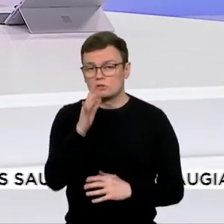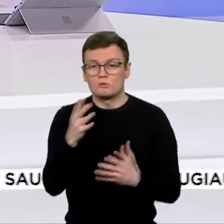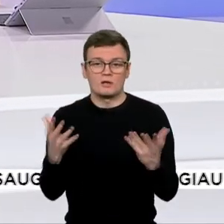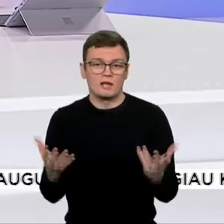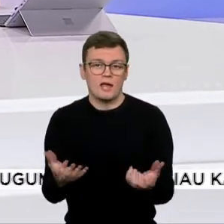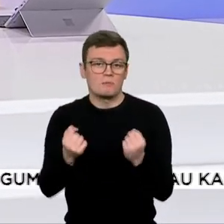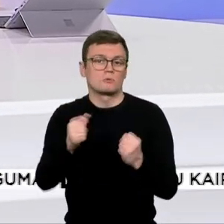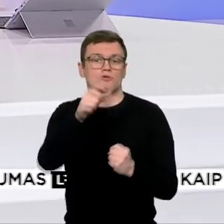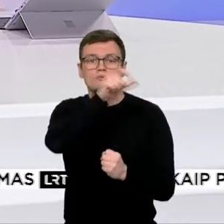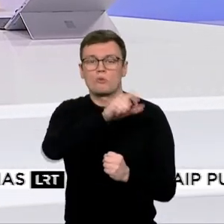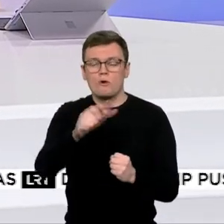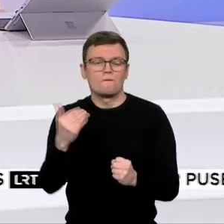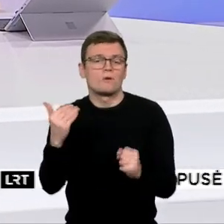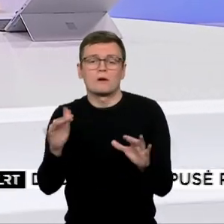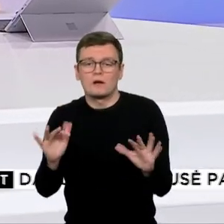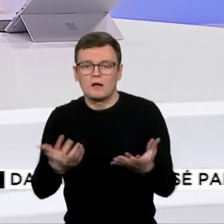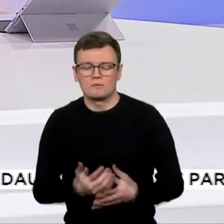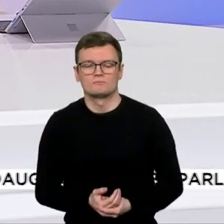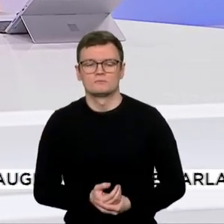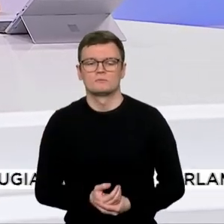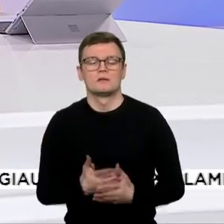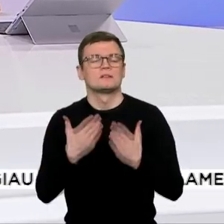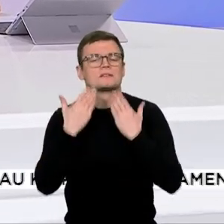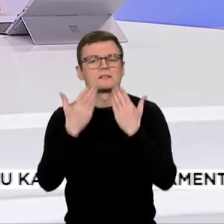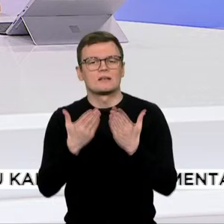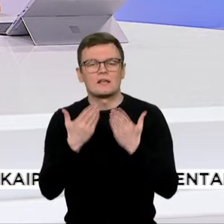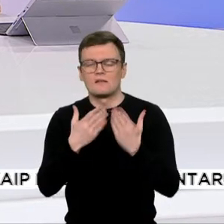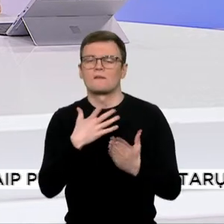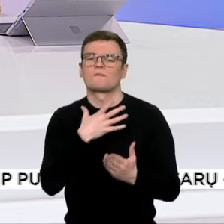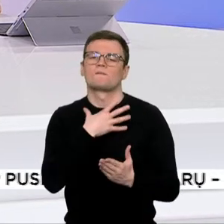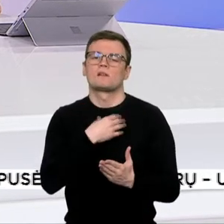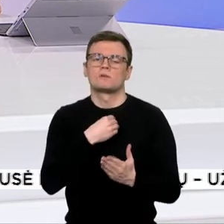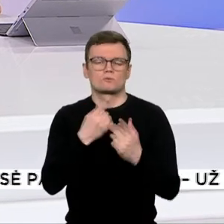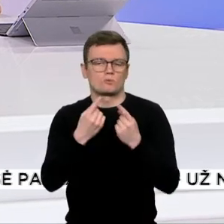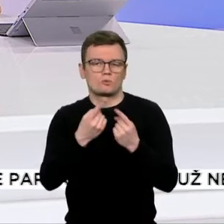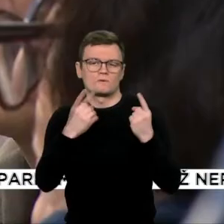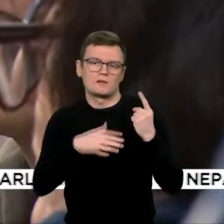pavardžių, skaityta Vilniaus universiteto kiemelėje vykusiame renginyje.